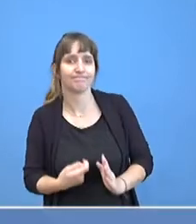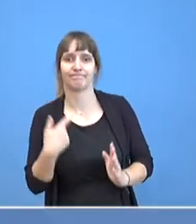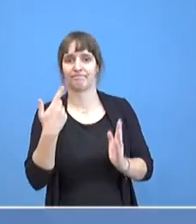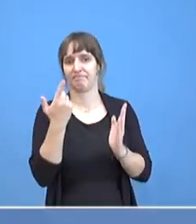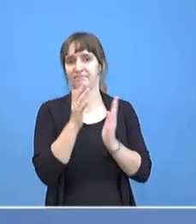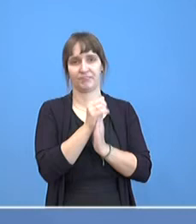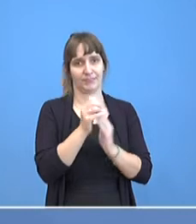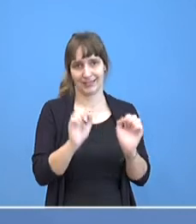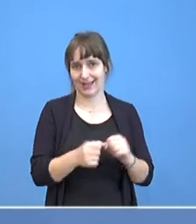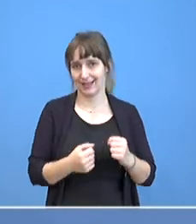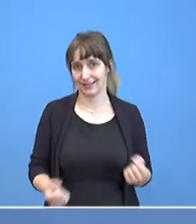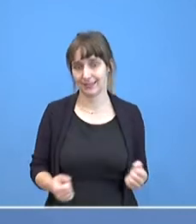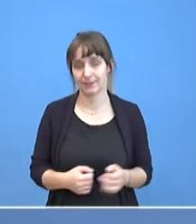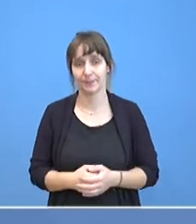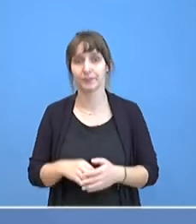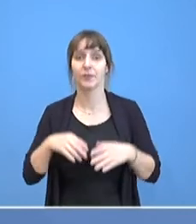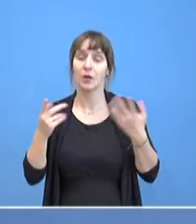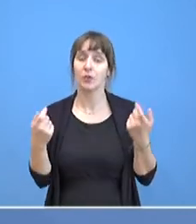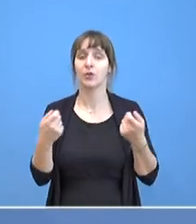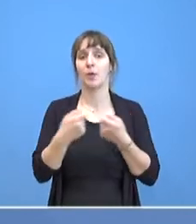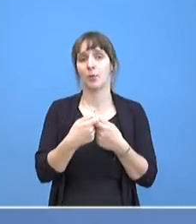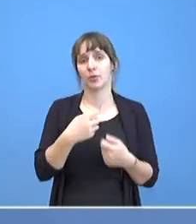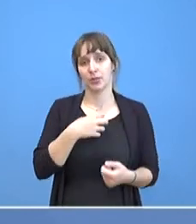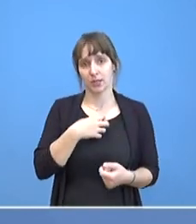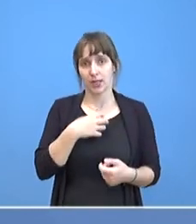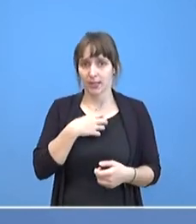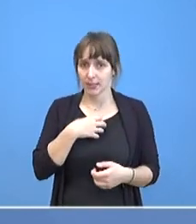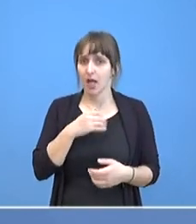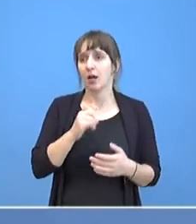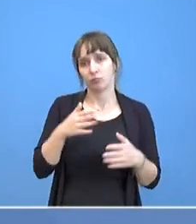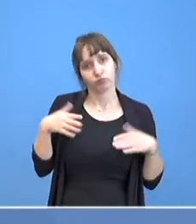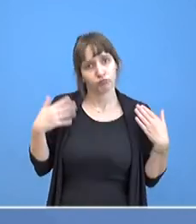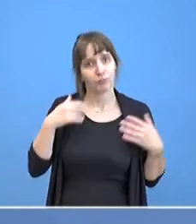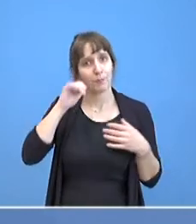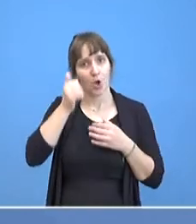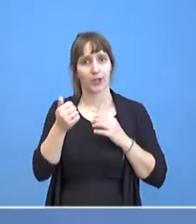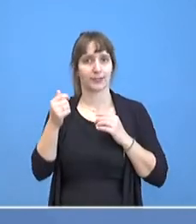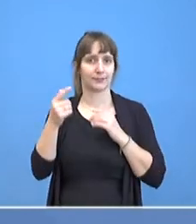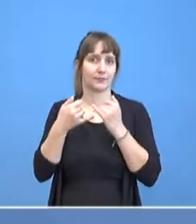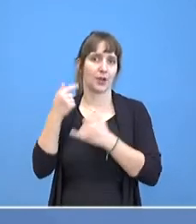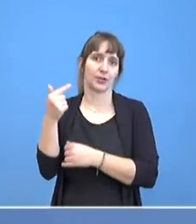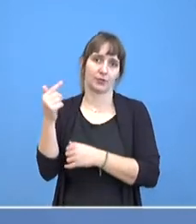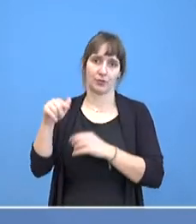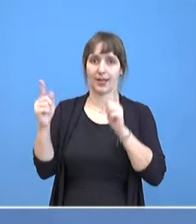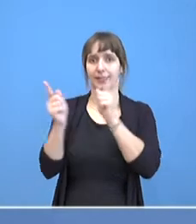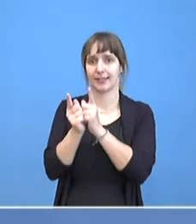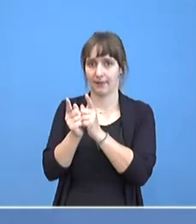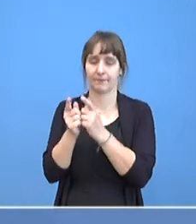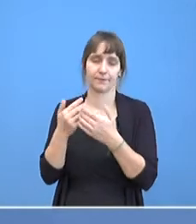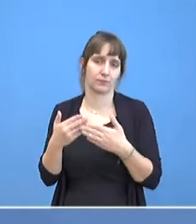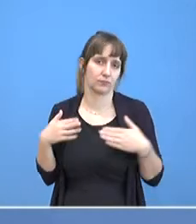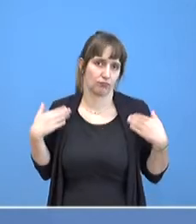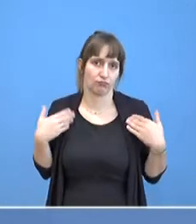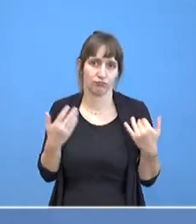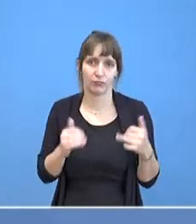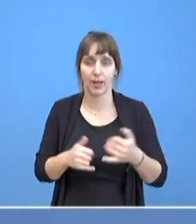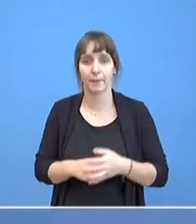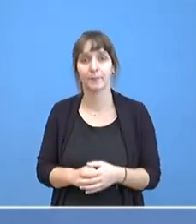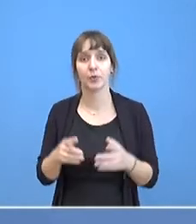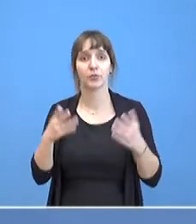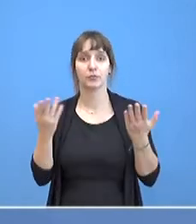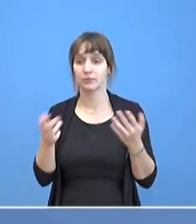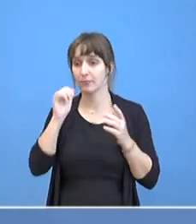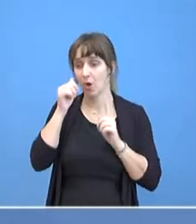Im Übrigen freut die Bundeskanzlerin sich auf die Begegnung mit Frau Tichanowska ja. Und ich möchte jetzt hier dieser